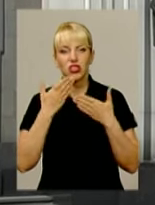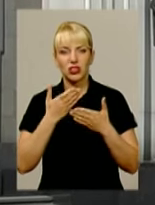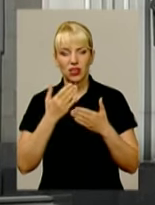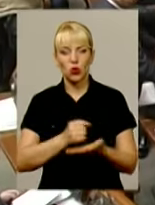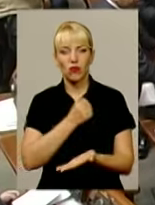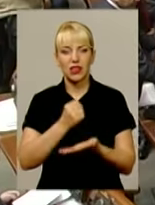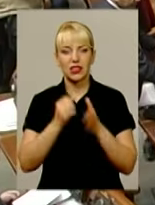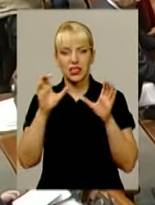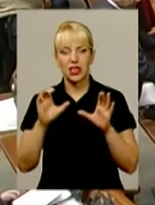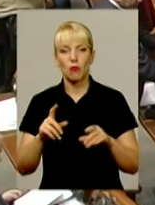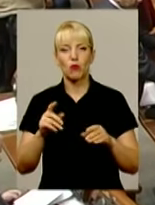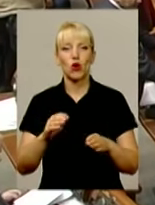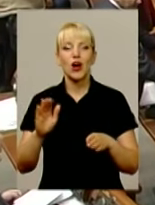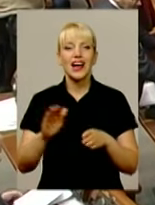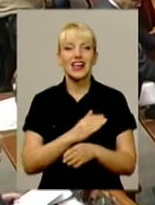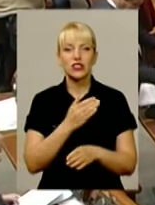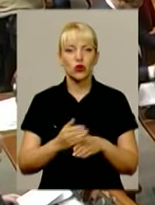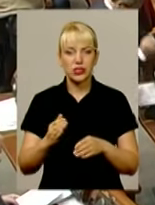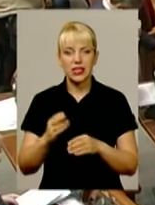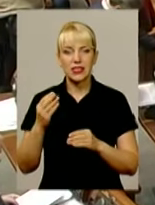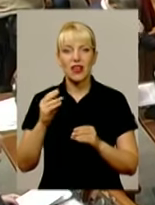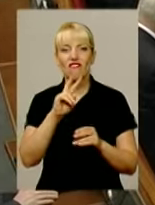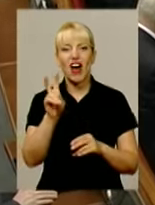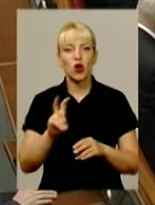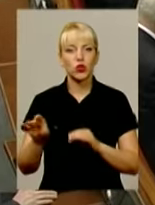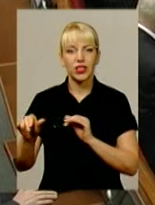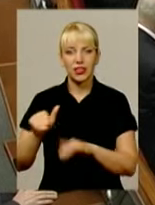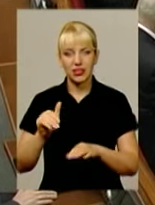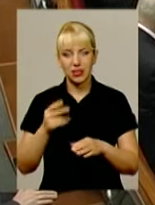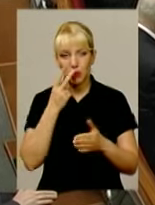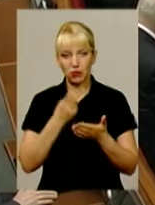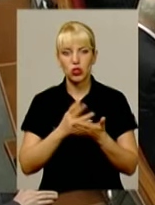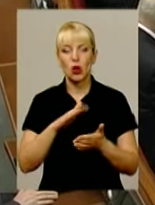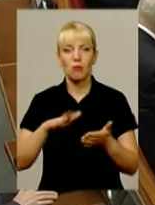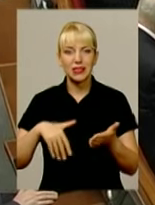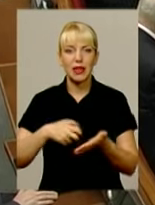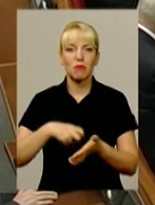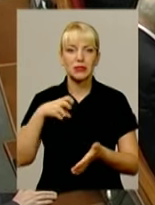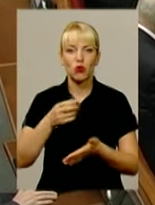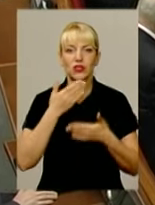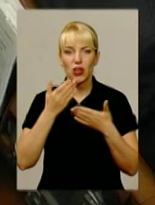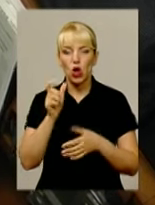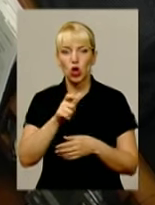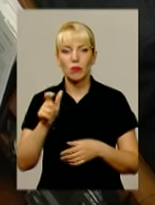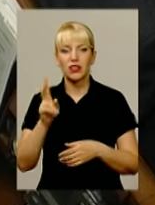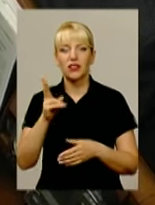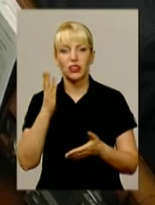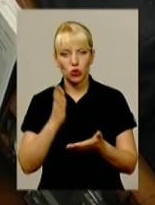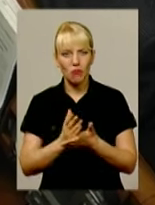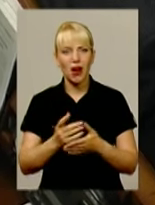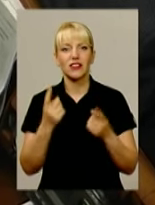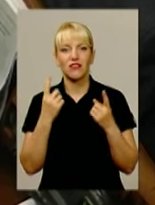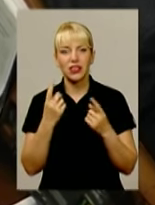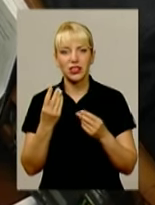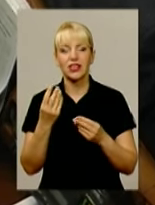ухвалила закон про реструктуризацію валютних кредитів. Ним передбачено, після письмового звернення громадян України, які мають невиконані кредитні